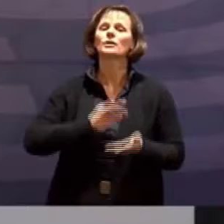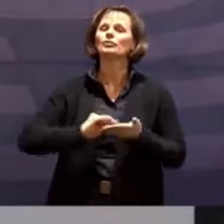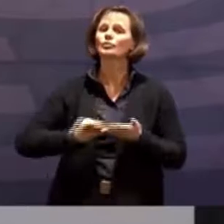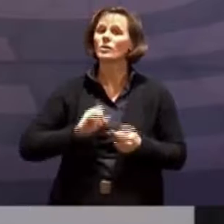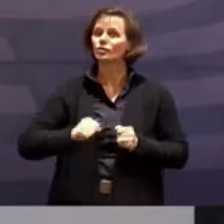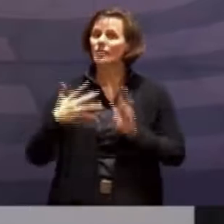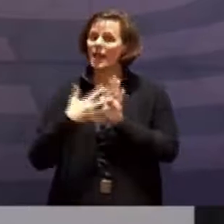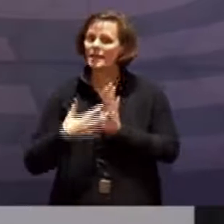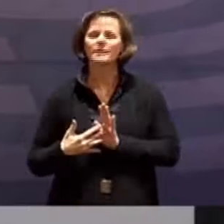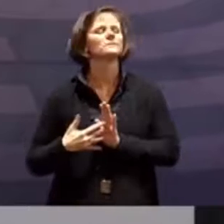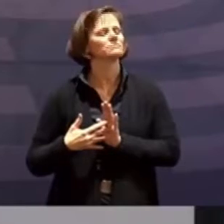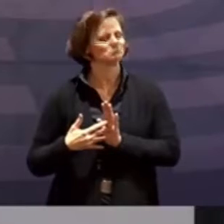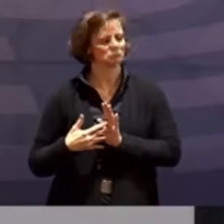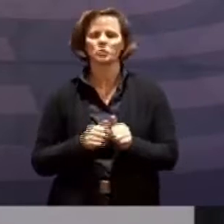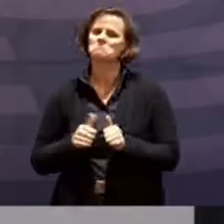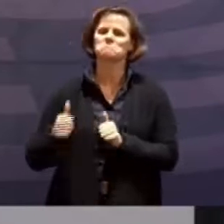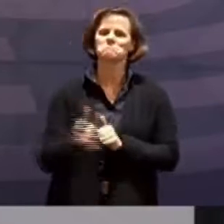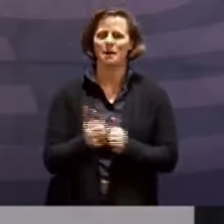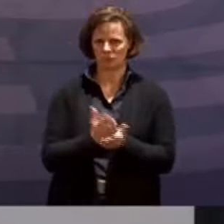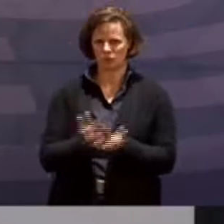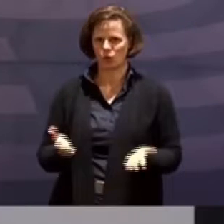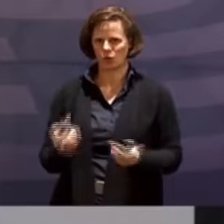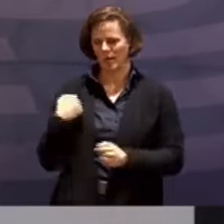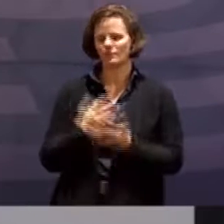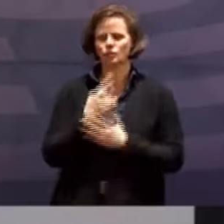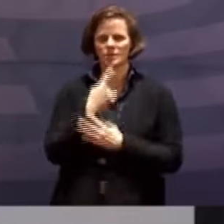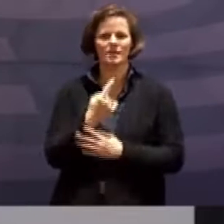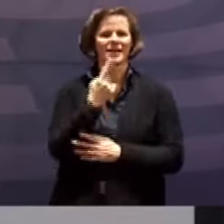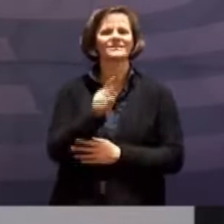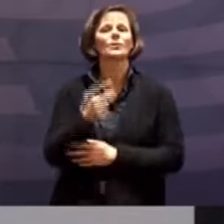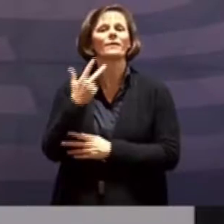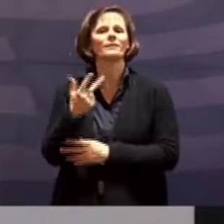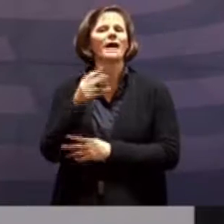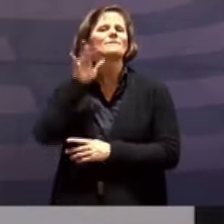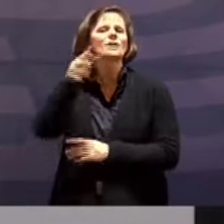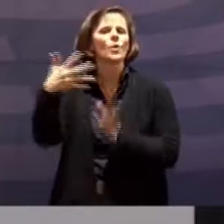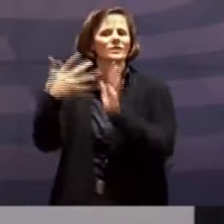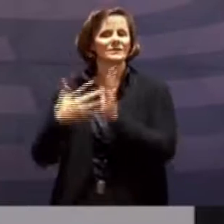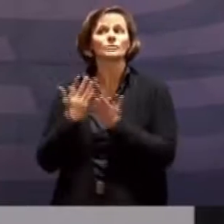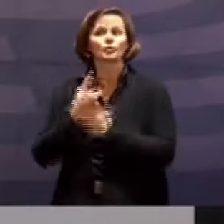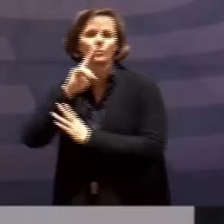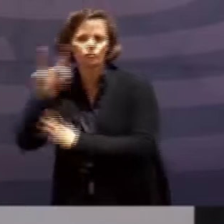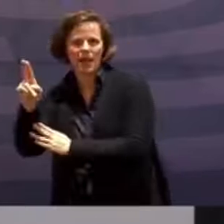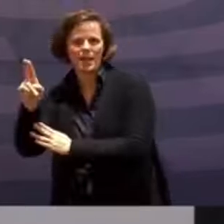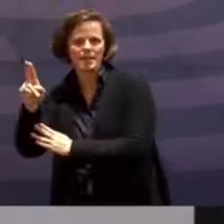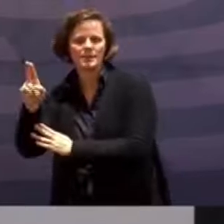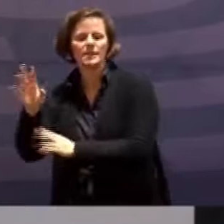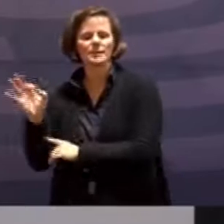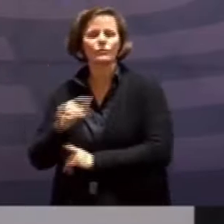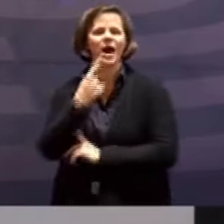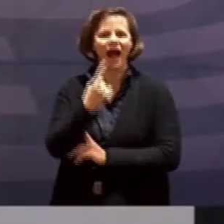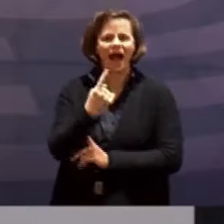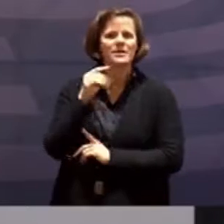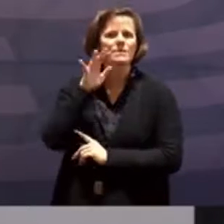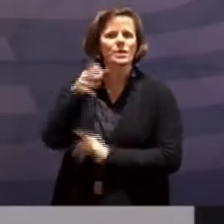Ort hier schon um einiges schneller. Es wurde bereits genannt, 1,3 Millionen Tests sind schon bestellt. Dafür eine Million Tests für